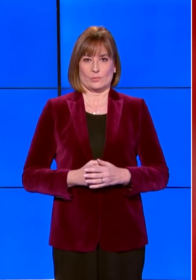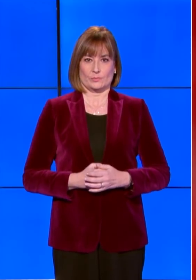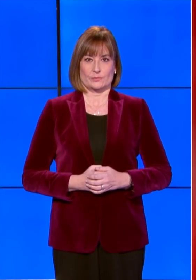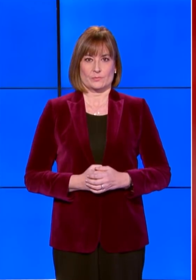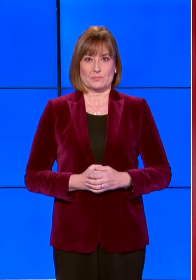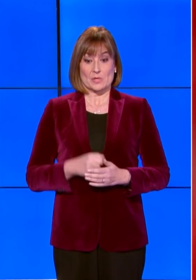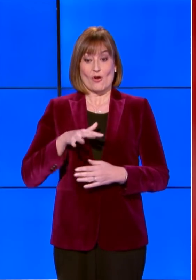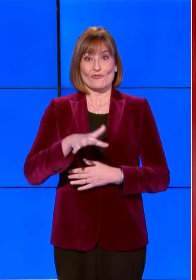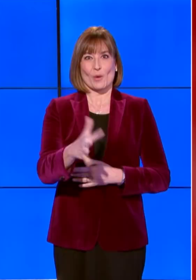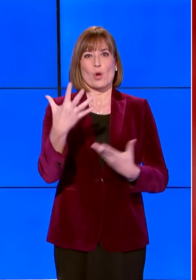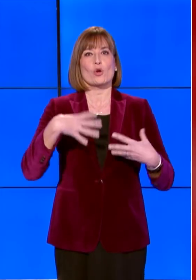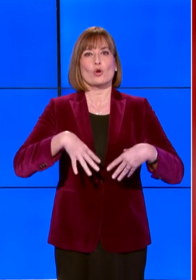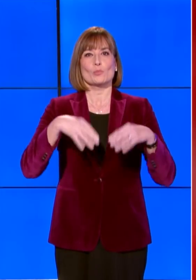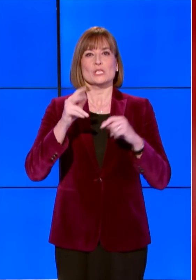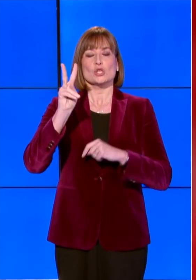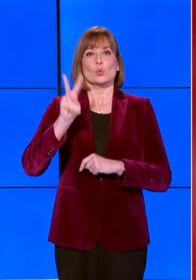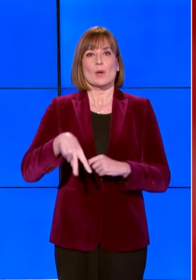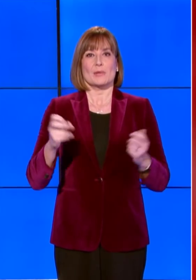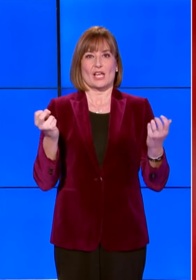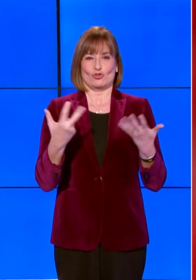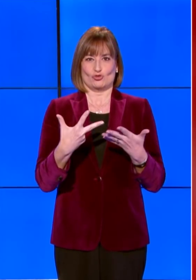Tra poco inizierà il 2018.